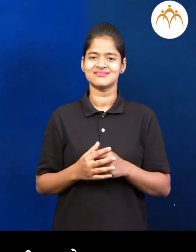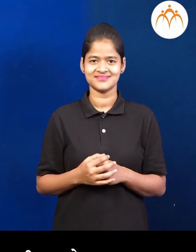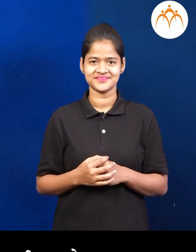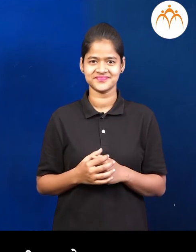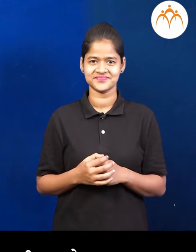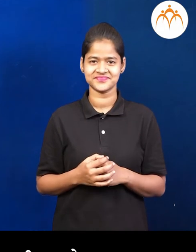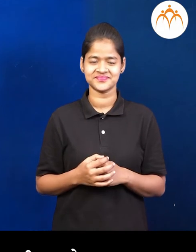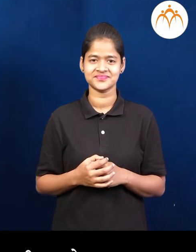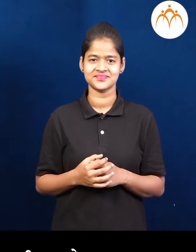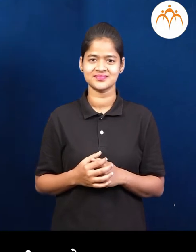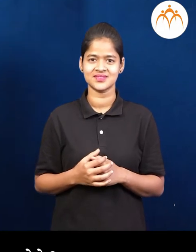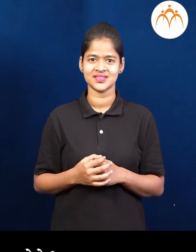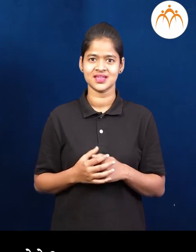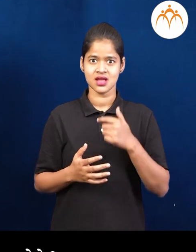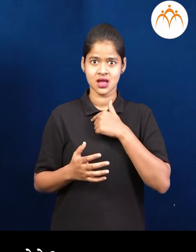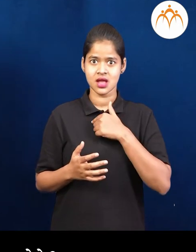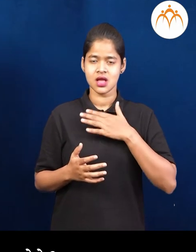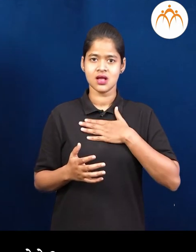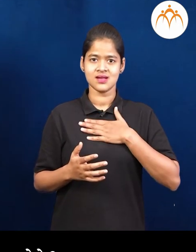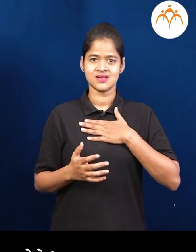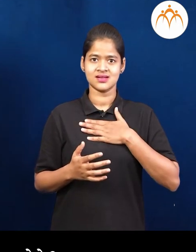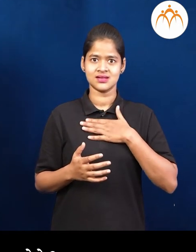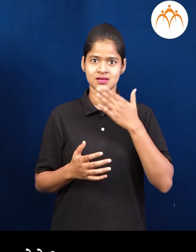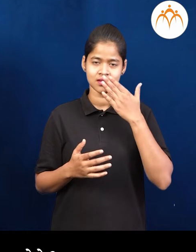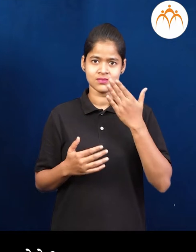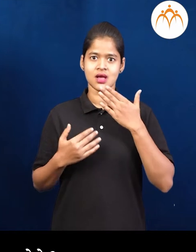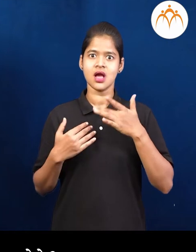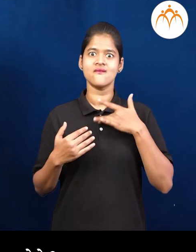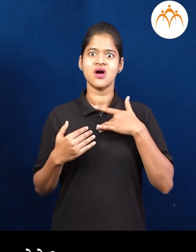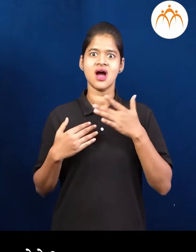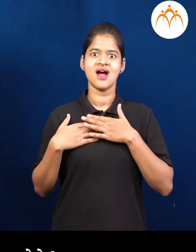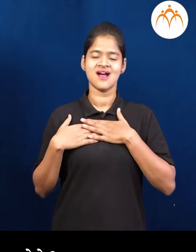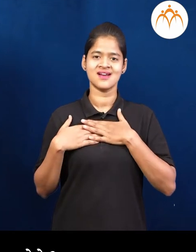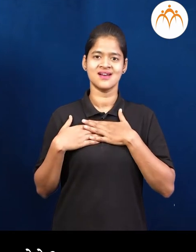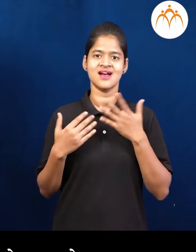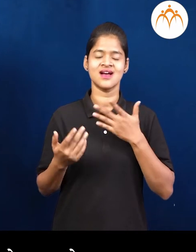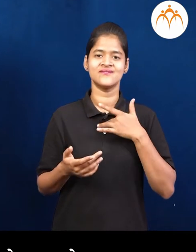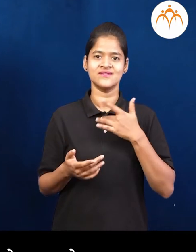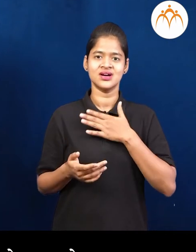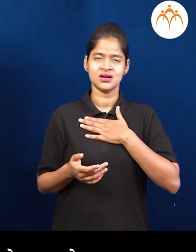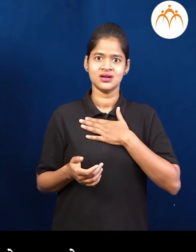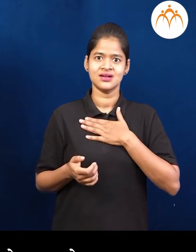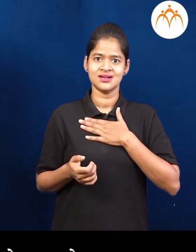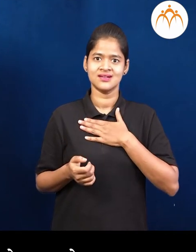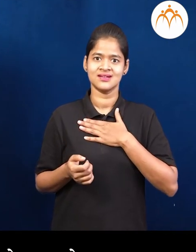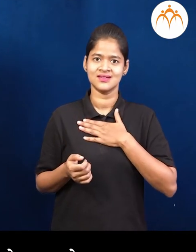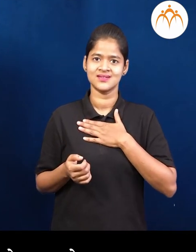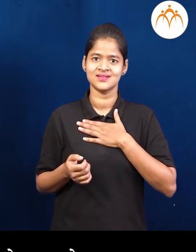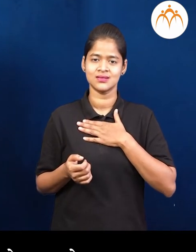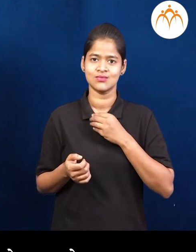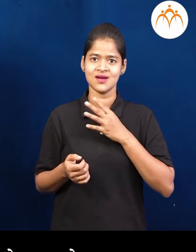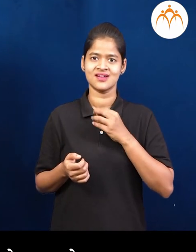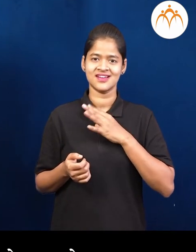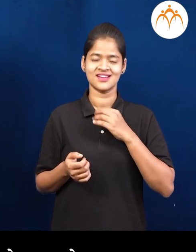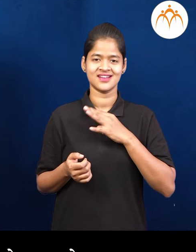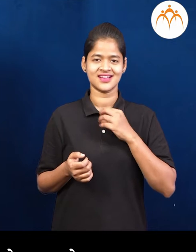नस्तो चाती वर हाथ ठेवा बगू? काय होता? चाती पुढे, मागे,